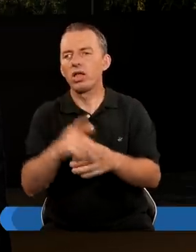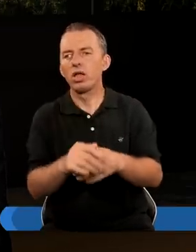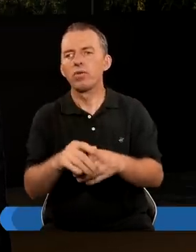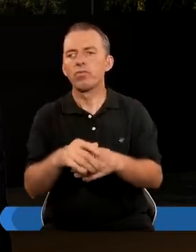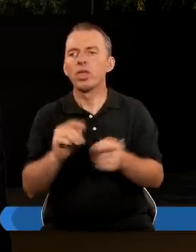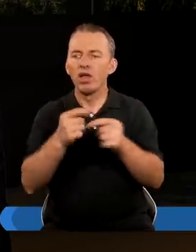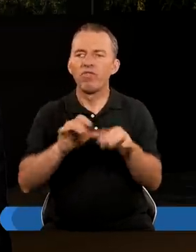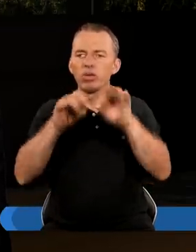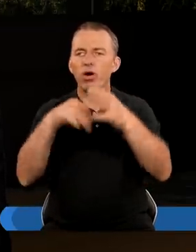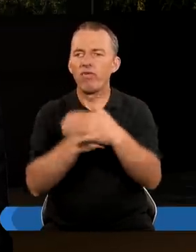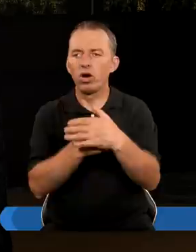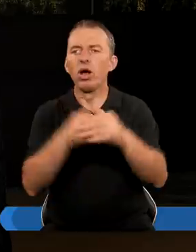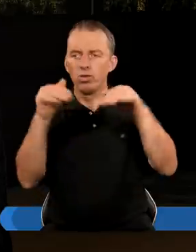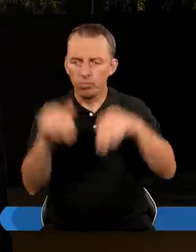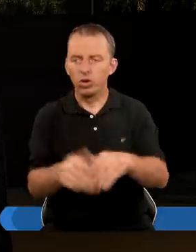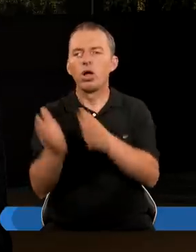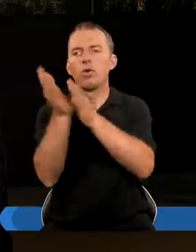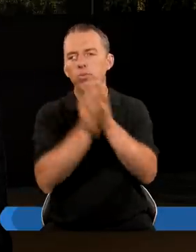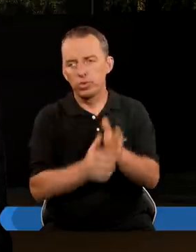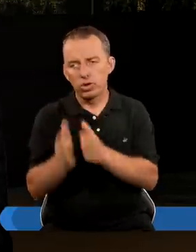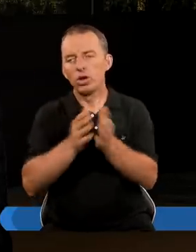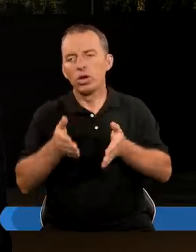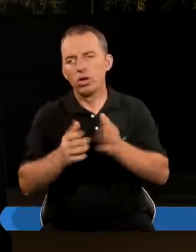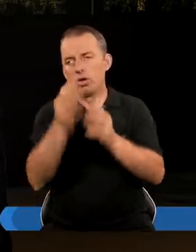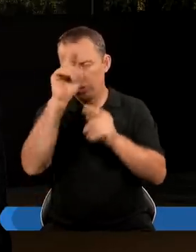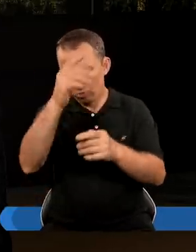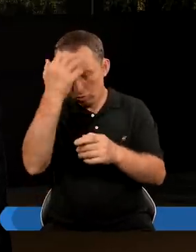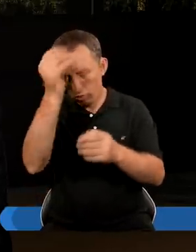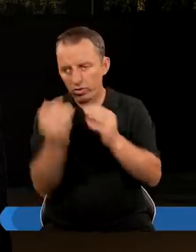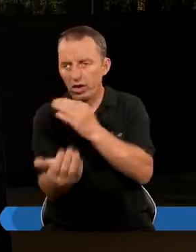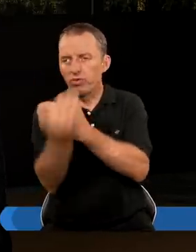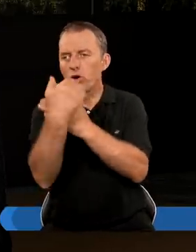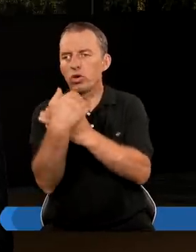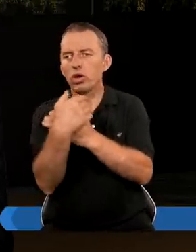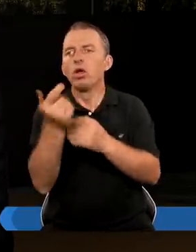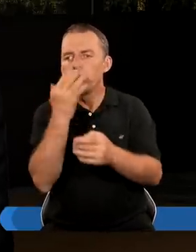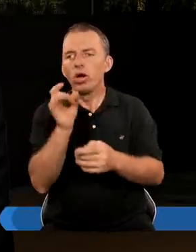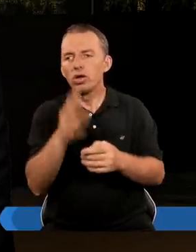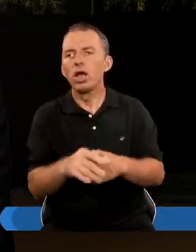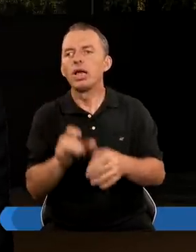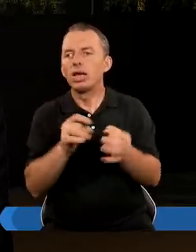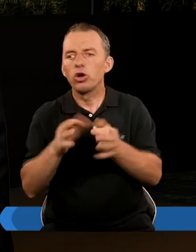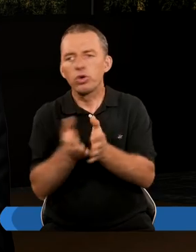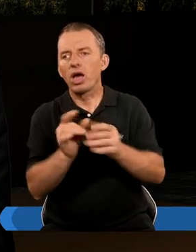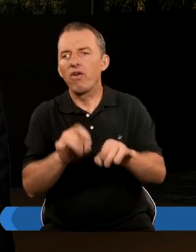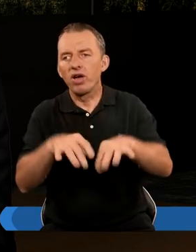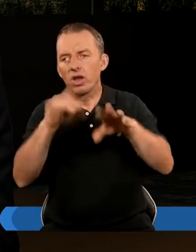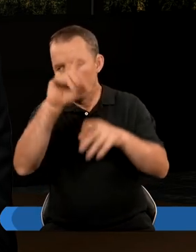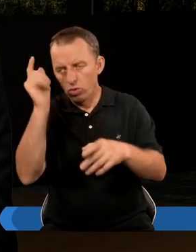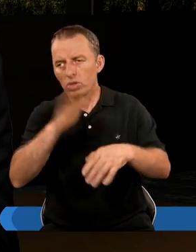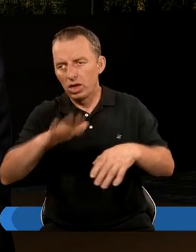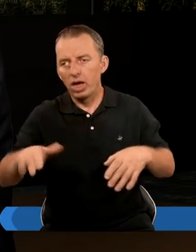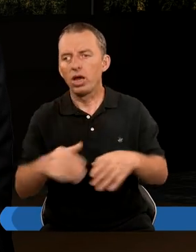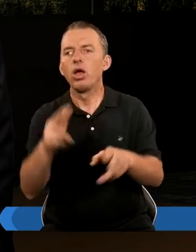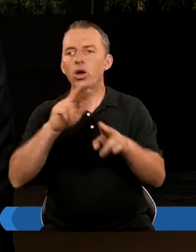Eufrat I wyschła jej woda Aby można było Przygotować drogę Dla królów Ze wschodu słońca To co mówił Grzegorz Ta rzeka wysycha Te